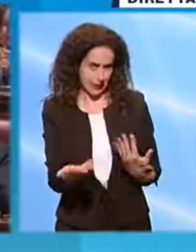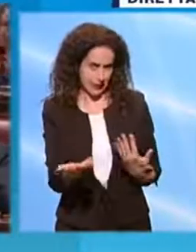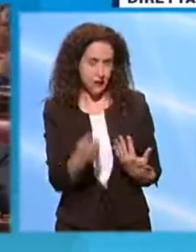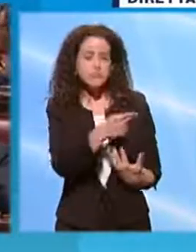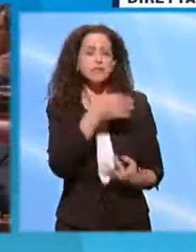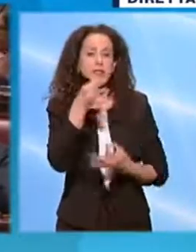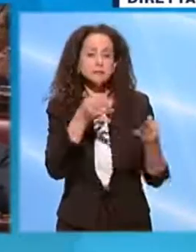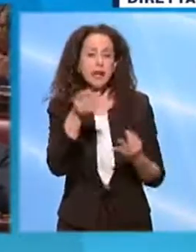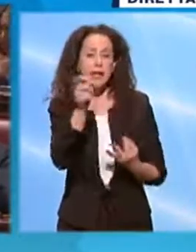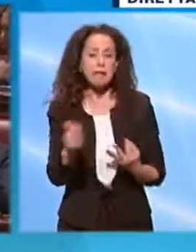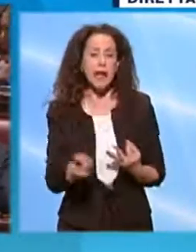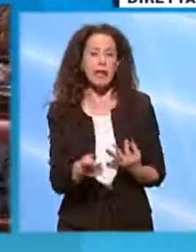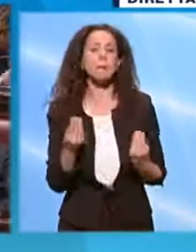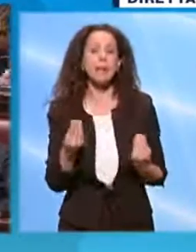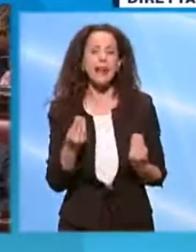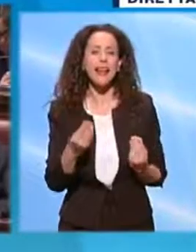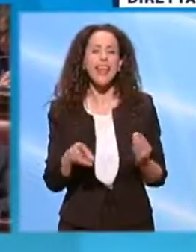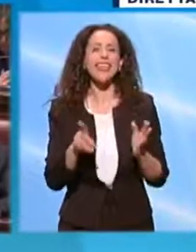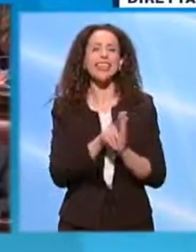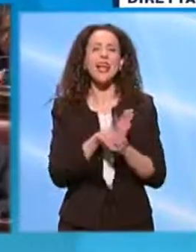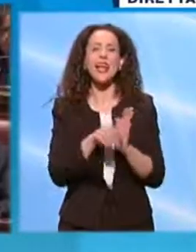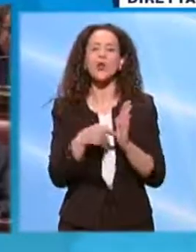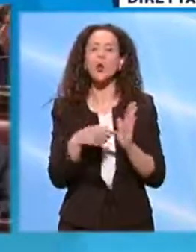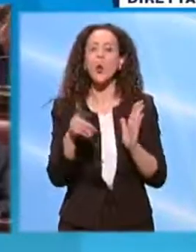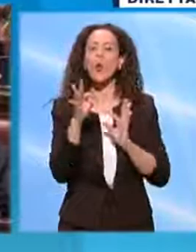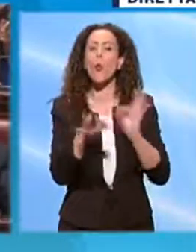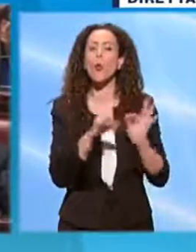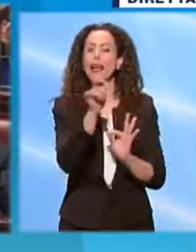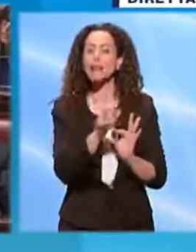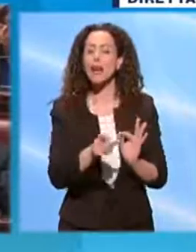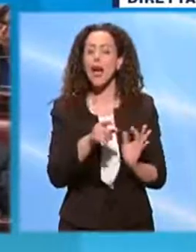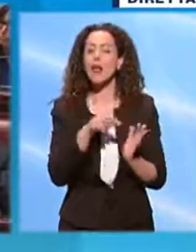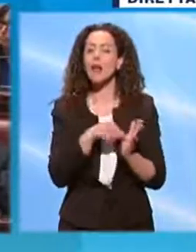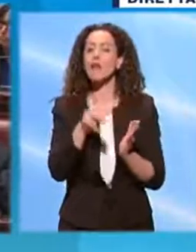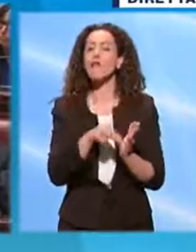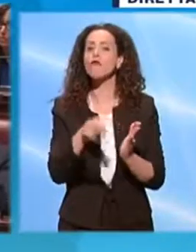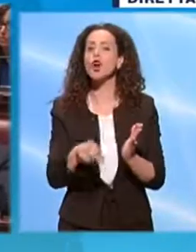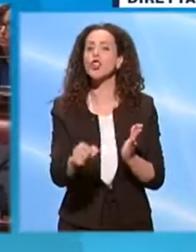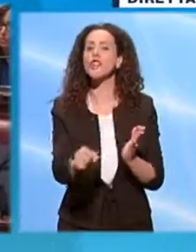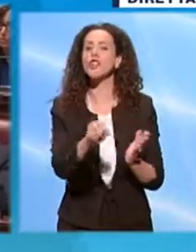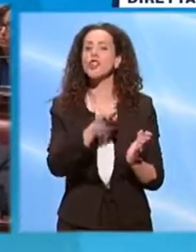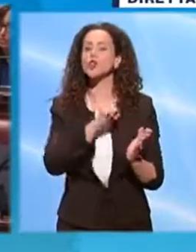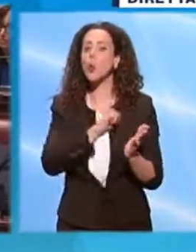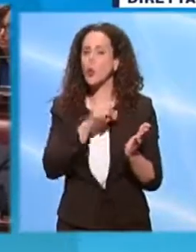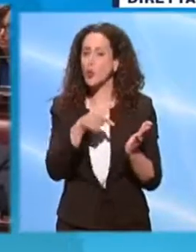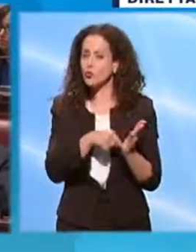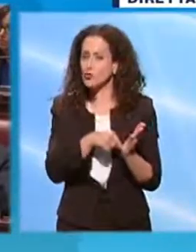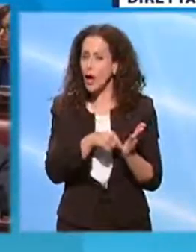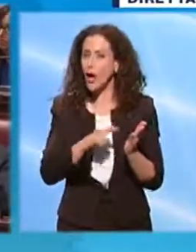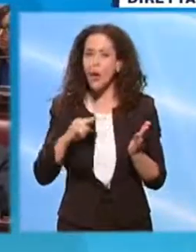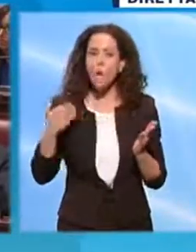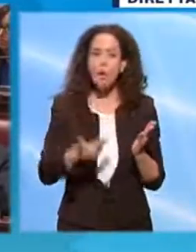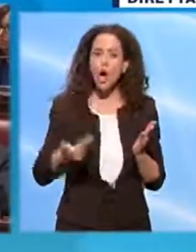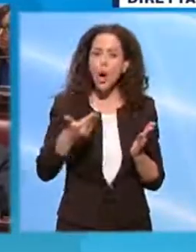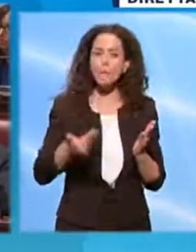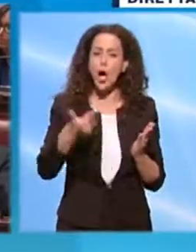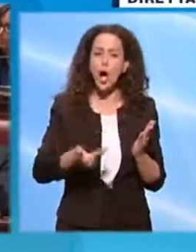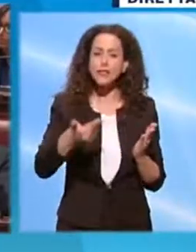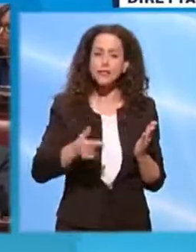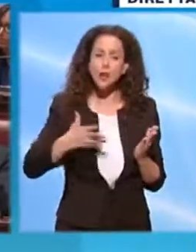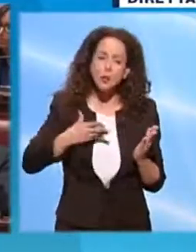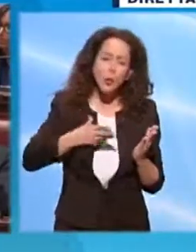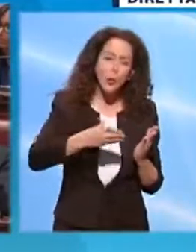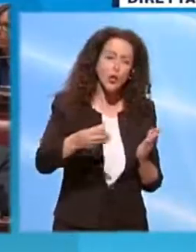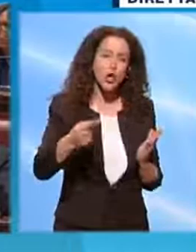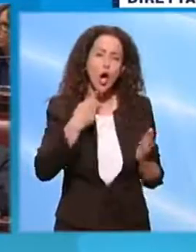la ragione per la quale sul decreto Cura Italia avete apposto il voto di fiducia facendo decadere tutte le proposte dell'opposizione,